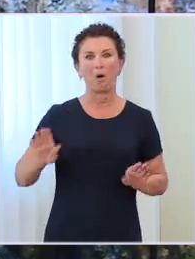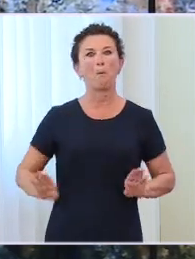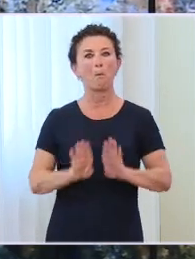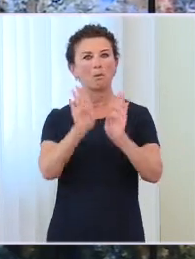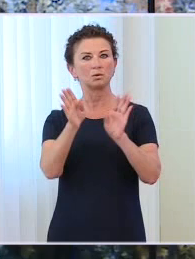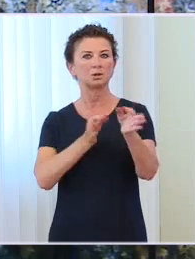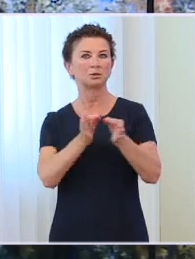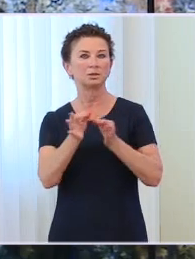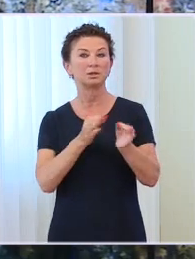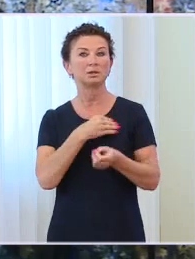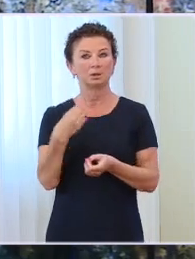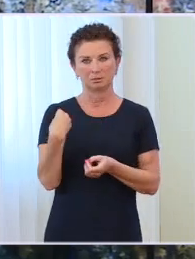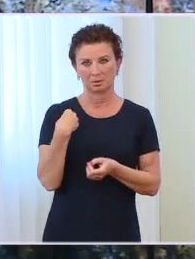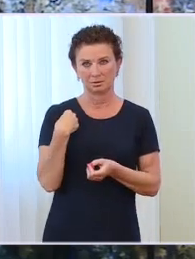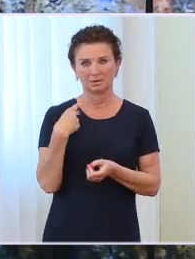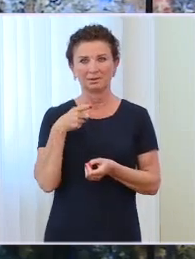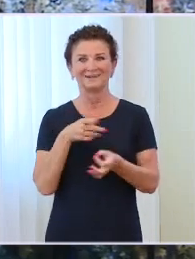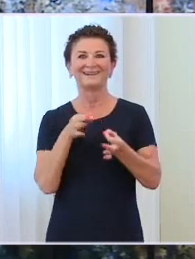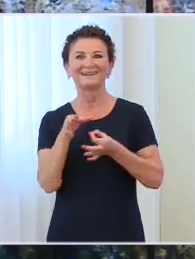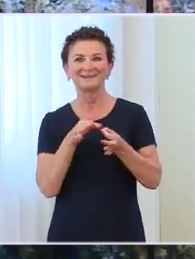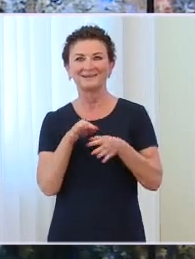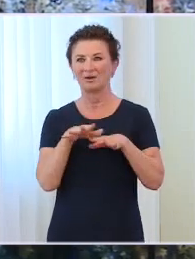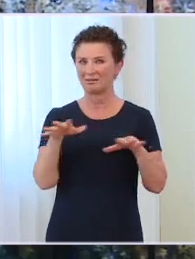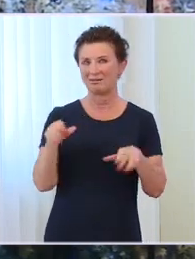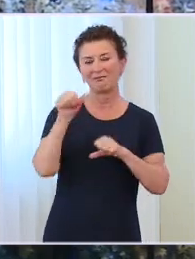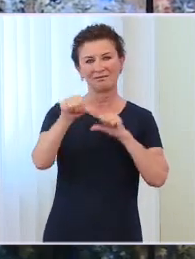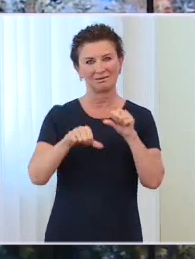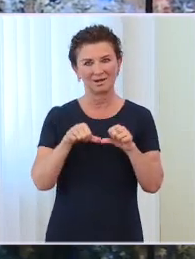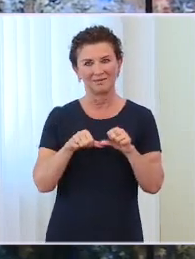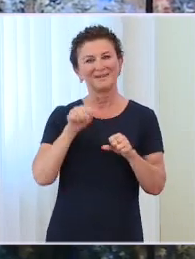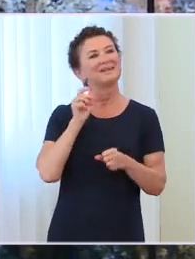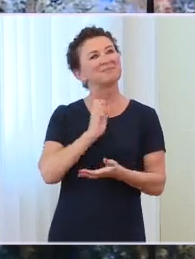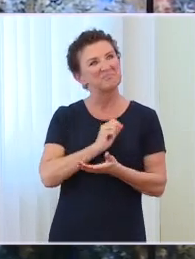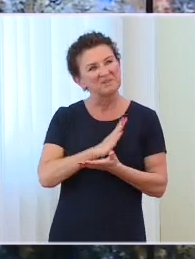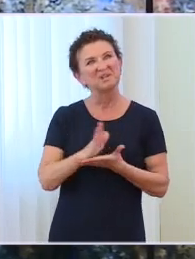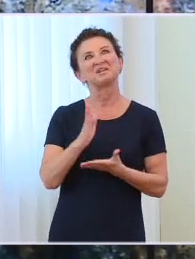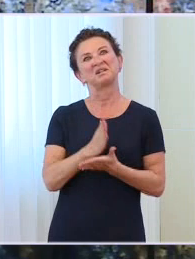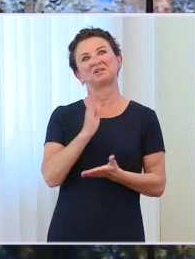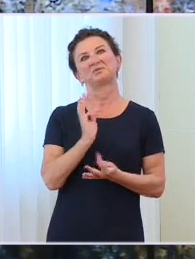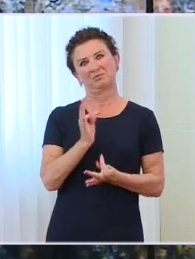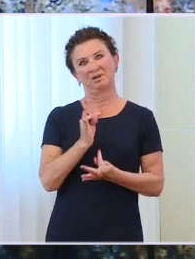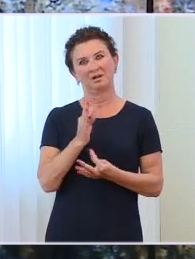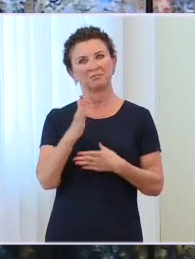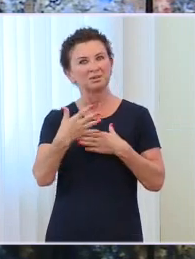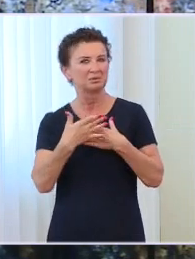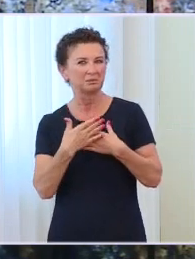już kilkuletnią, że ma swój szczęśliwy finał właśnie w dniu dzisiejszym. Za